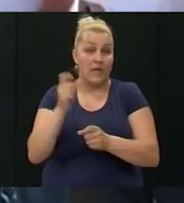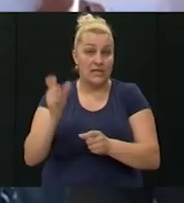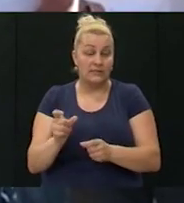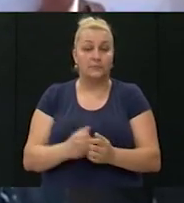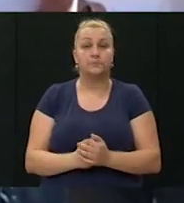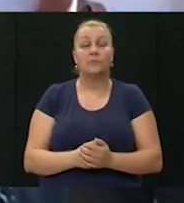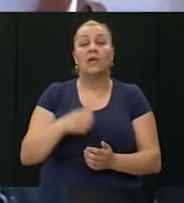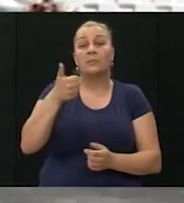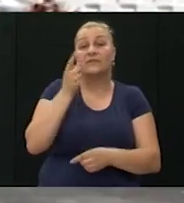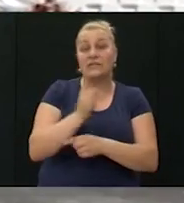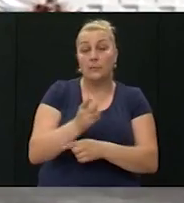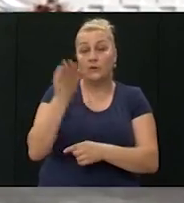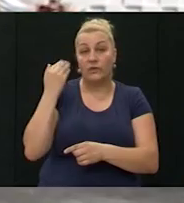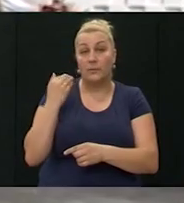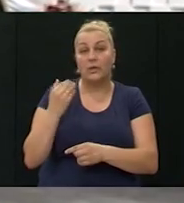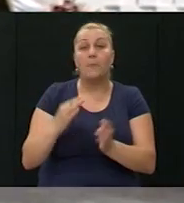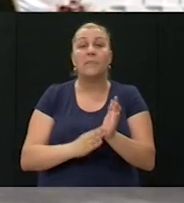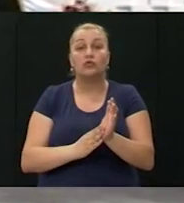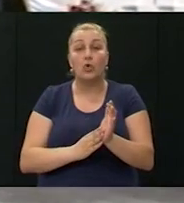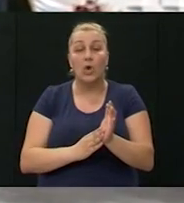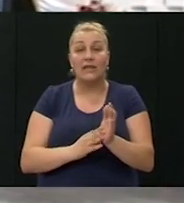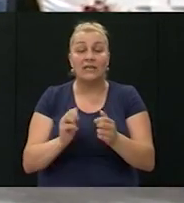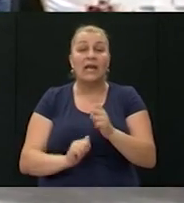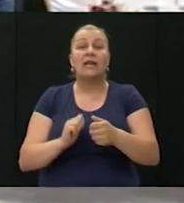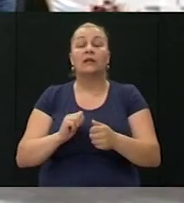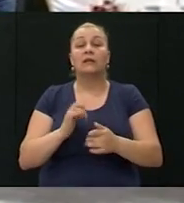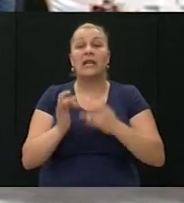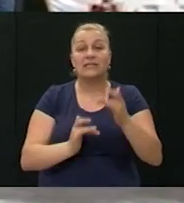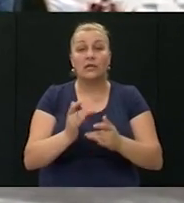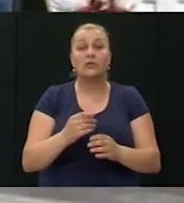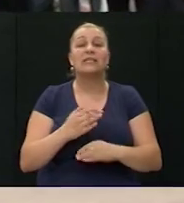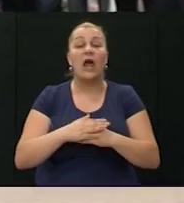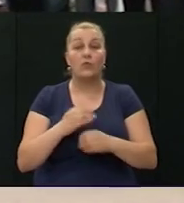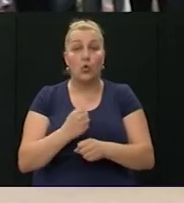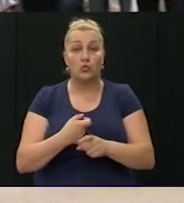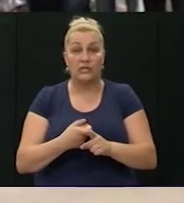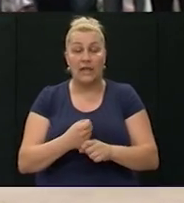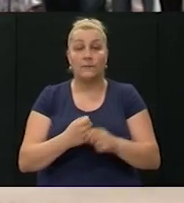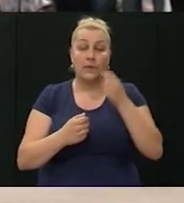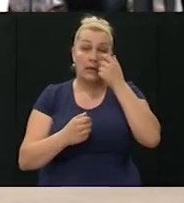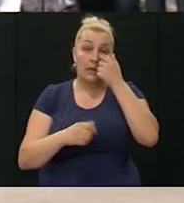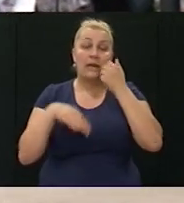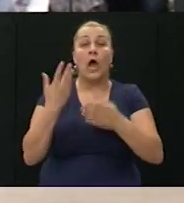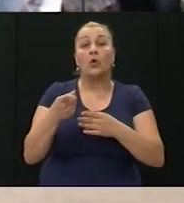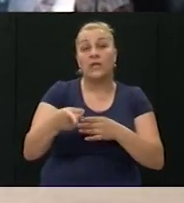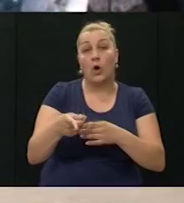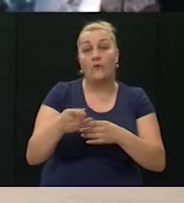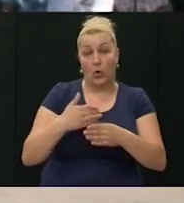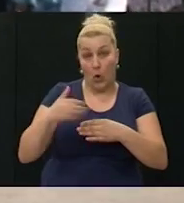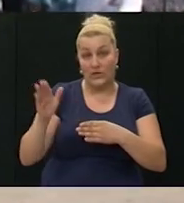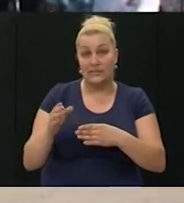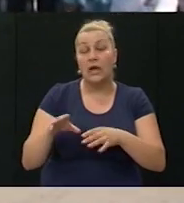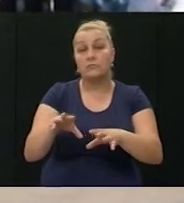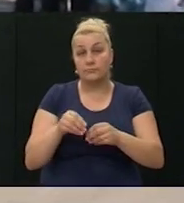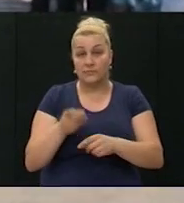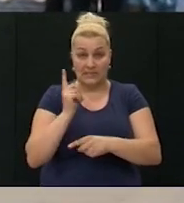Prvi zapojenik slavne bojne je bio Gento Međugorac, a nasjedio ga je Zdravko Kuzelj. Nakon njegovog odlaska zapojeništvo preuzima Zlatko